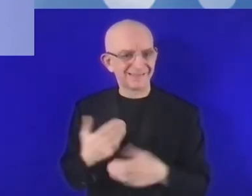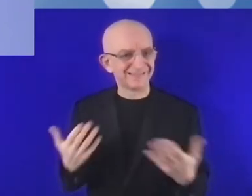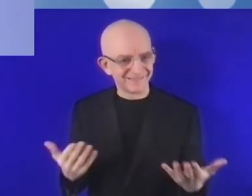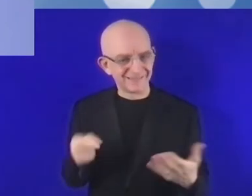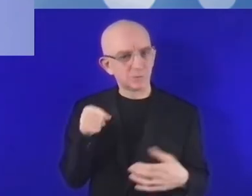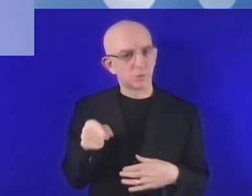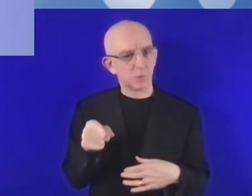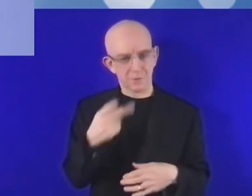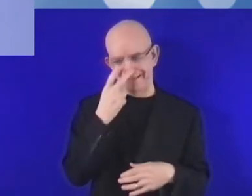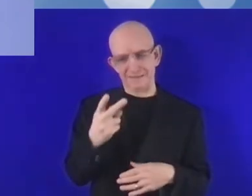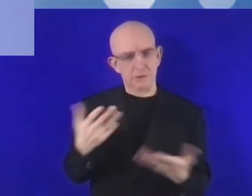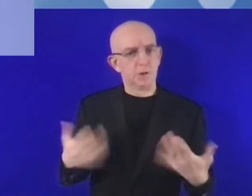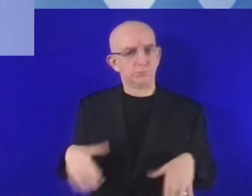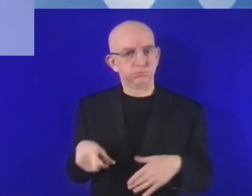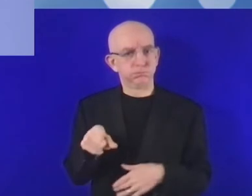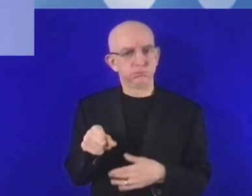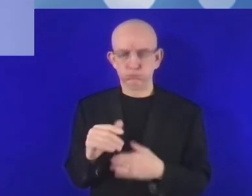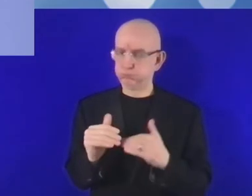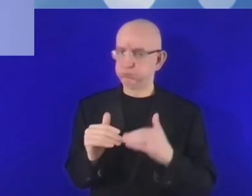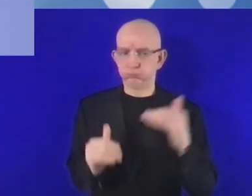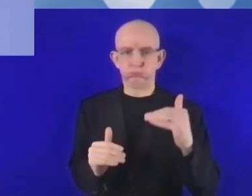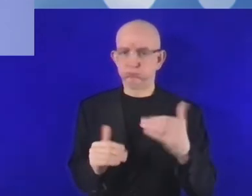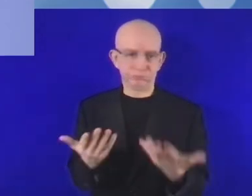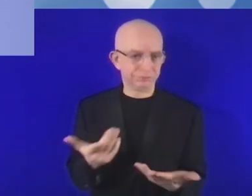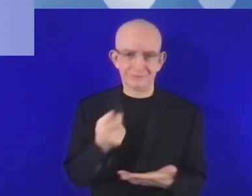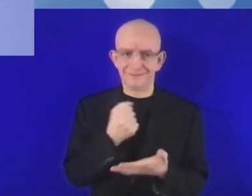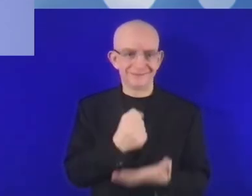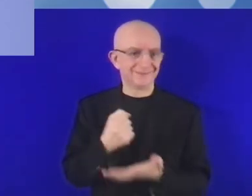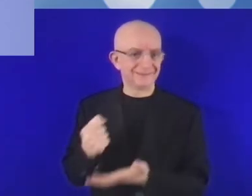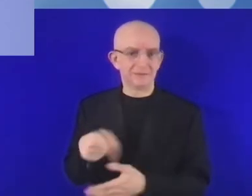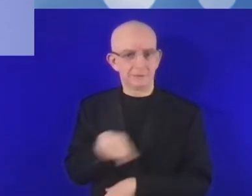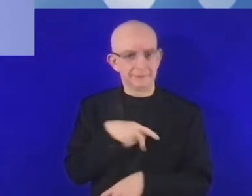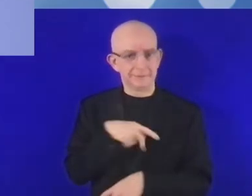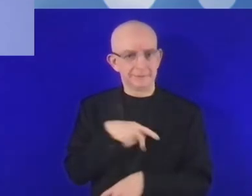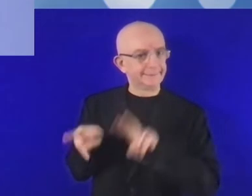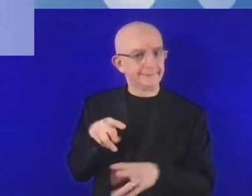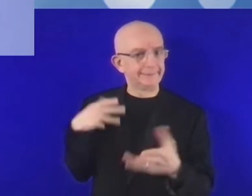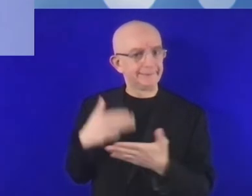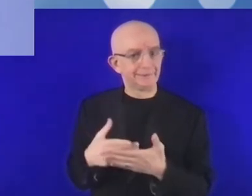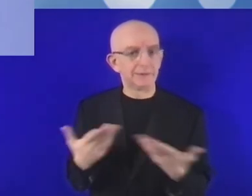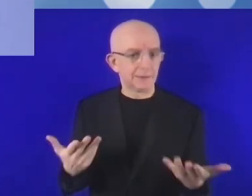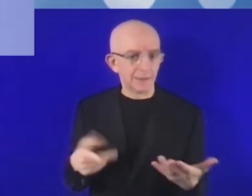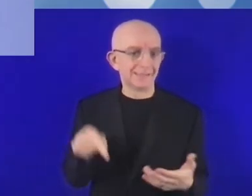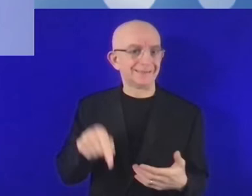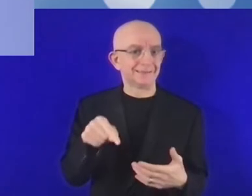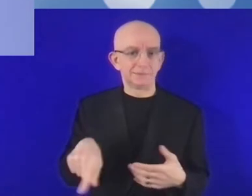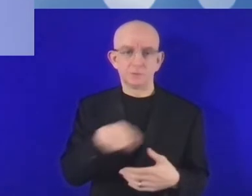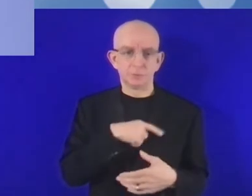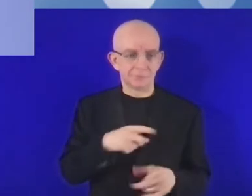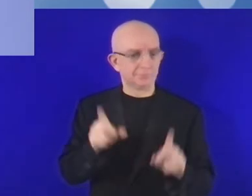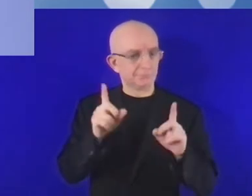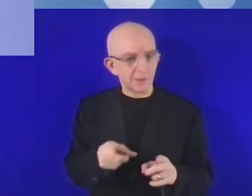Dla nas jest to oczywiste, że zapotrzebowanie na technologie zielone, na technologie cyfrowe